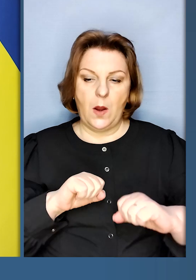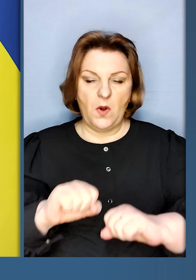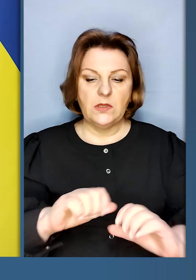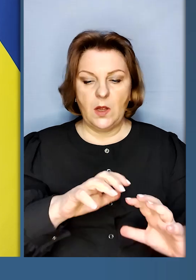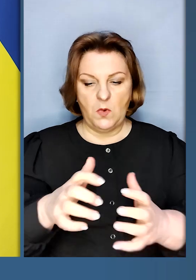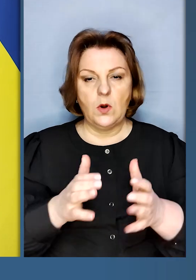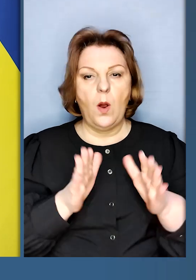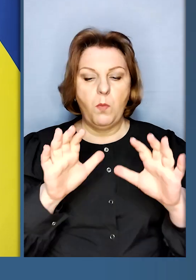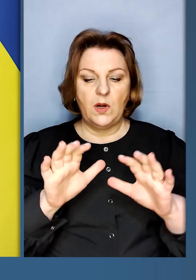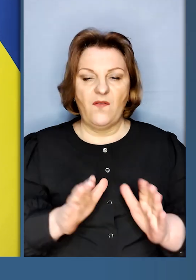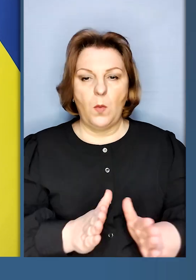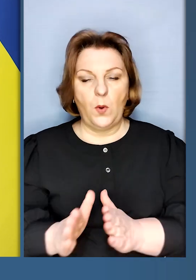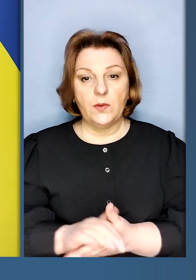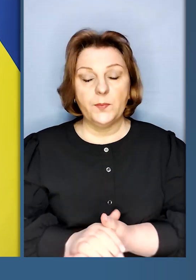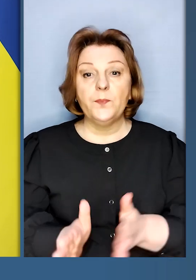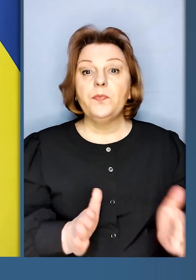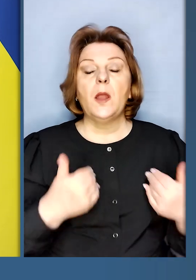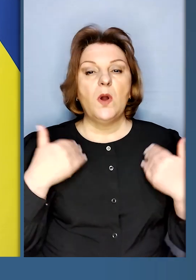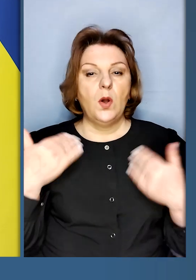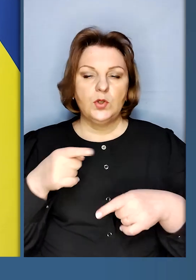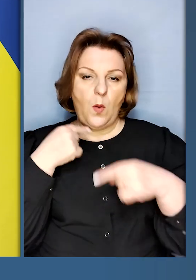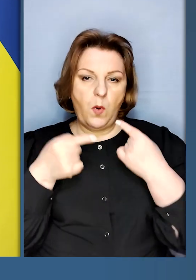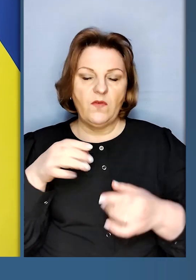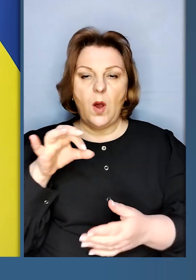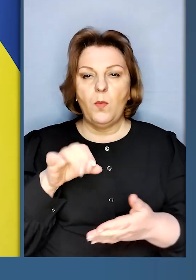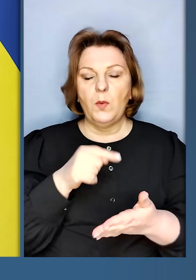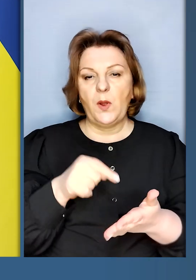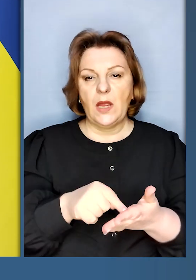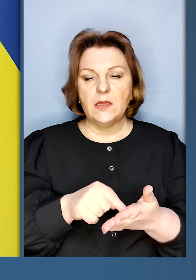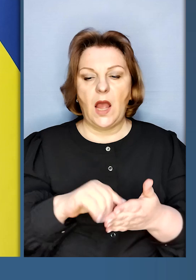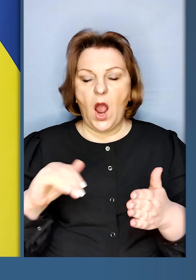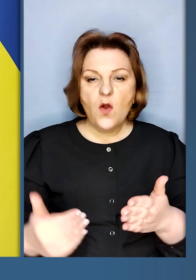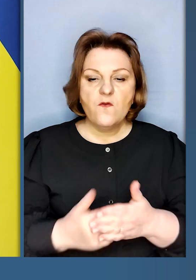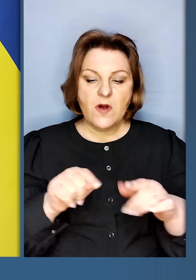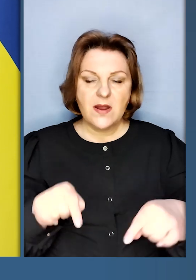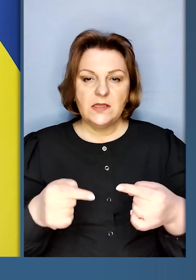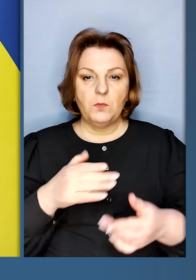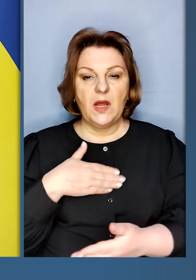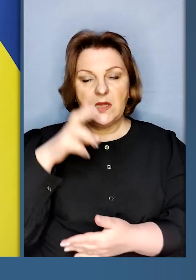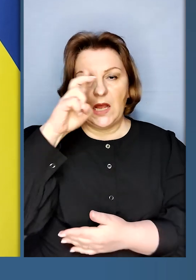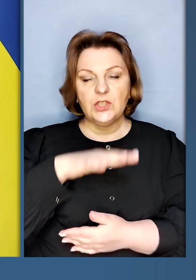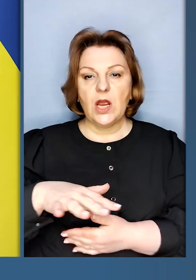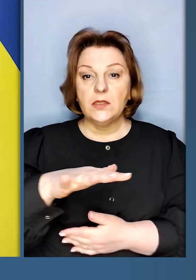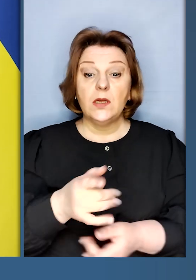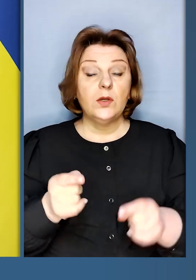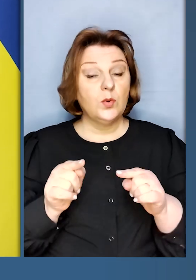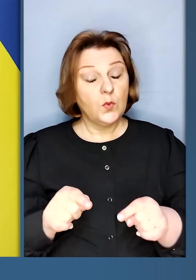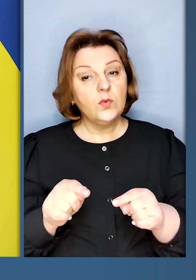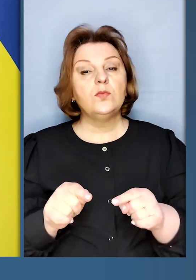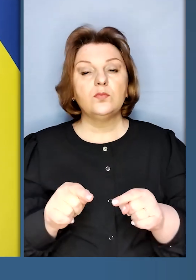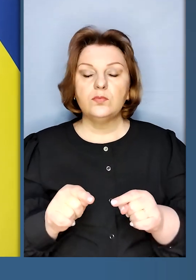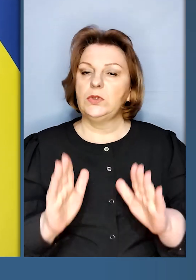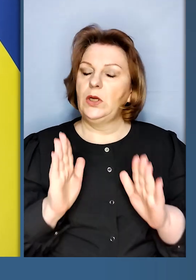правопорядку. Ми обговорили також питання відновлення нашої держави. І тут